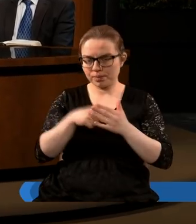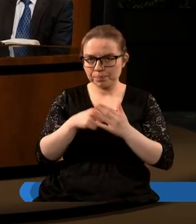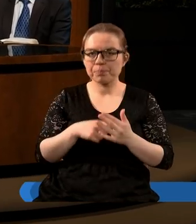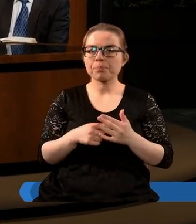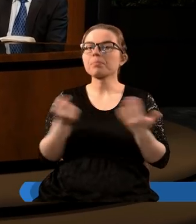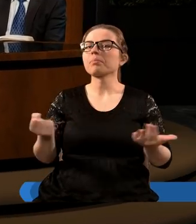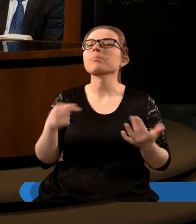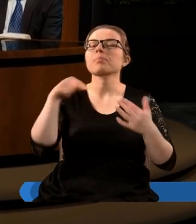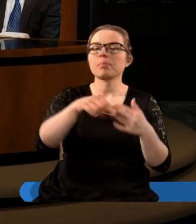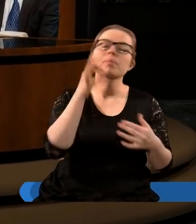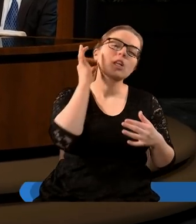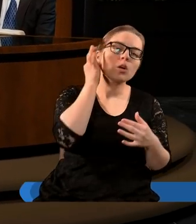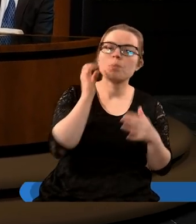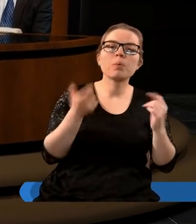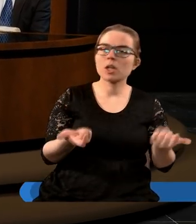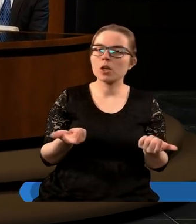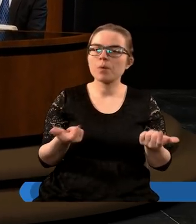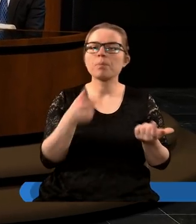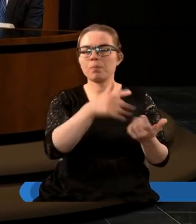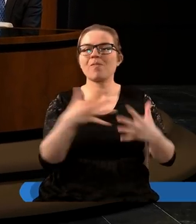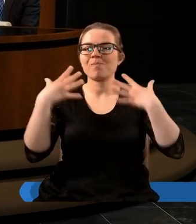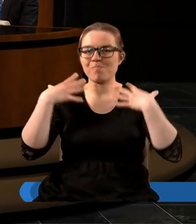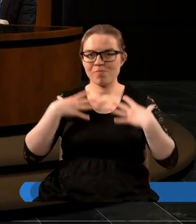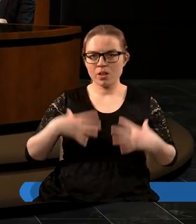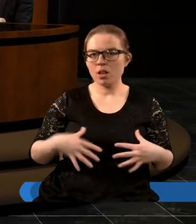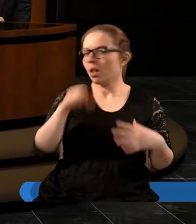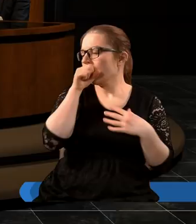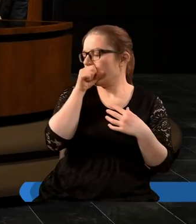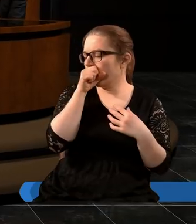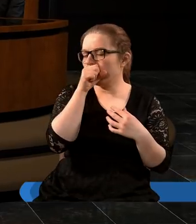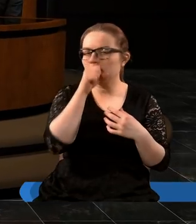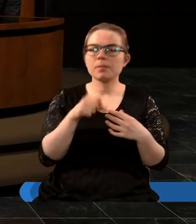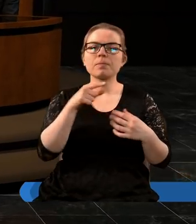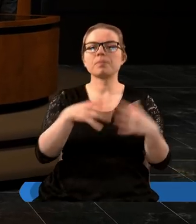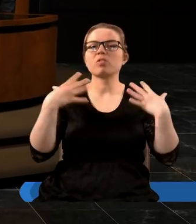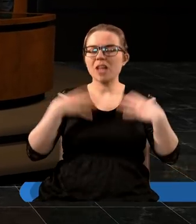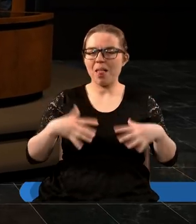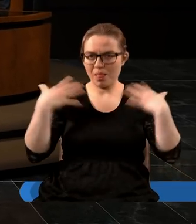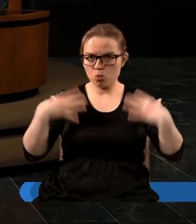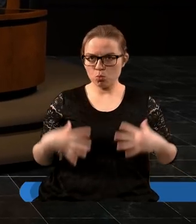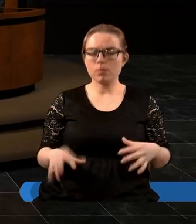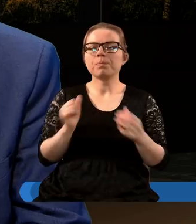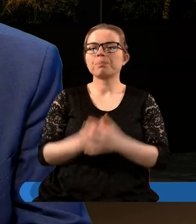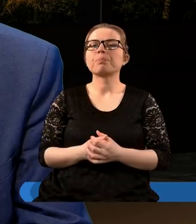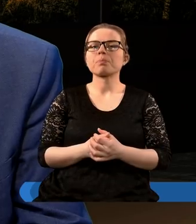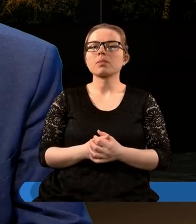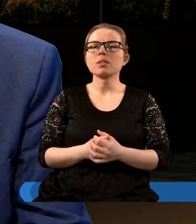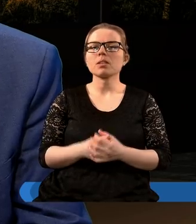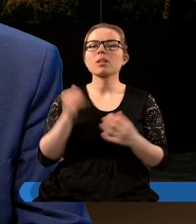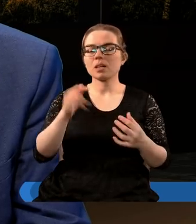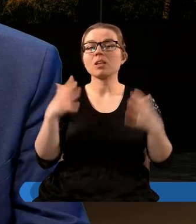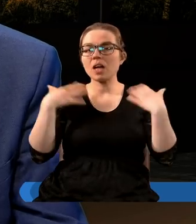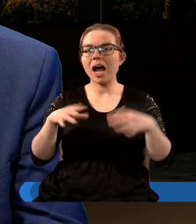A tutaj ta kobieta jakby ubrana w szatę długą z elementami czerwonymi jak również i